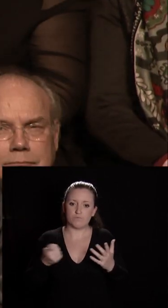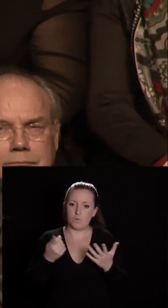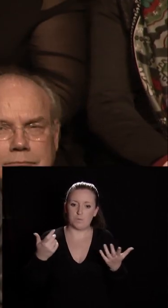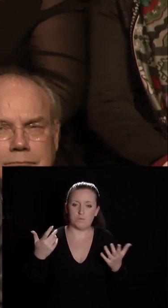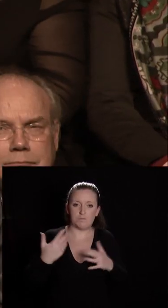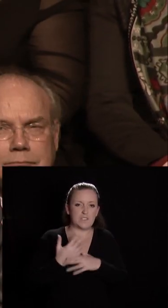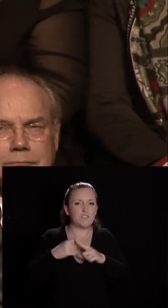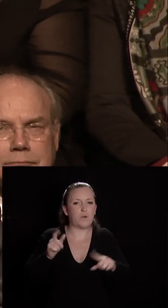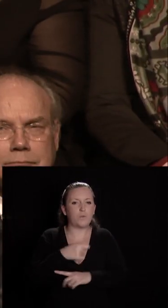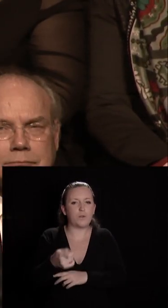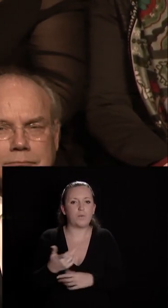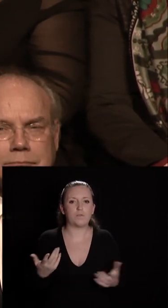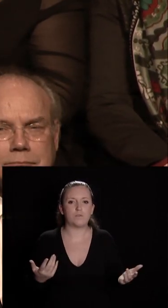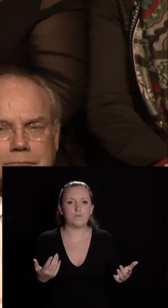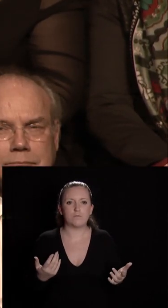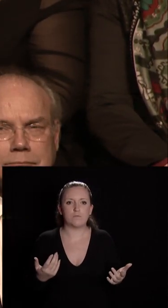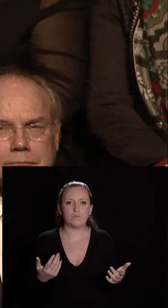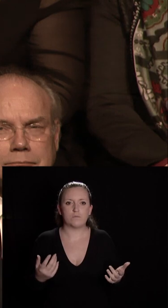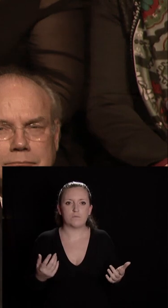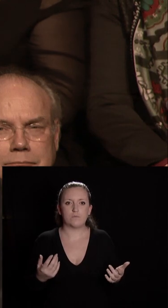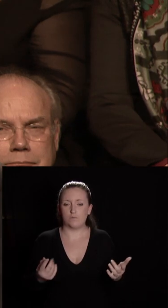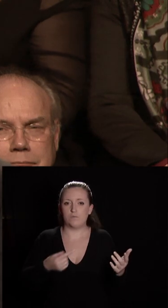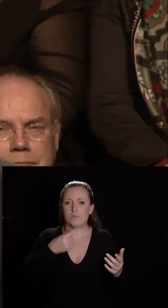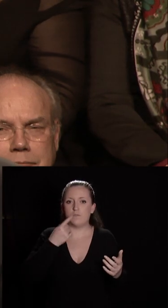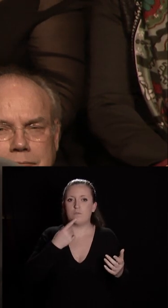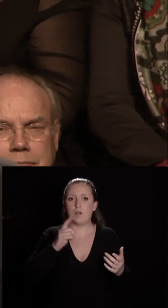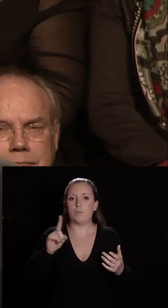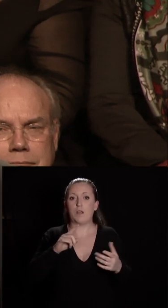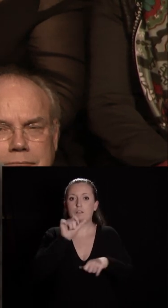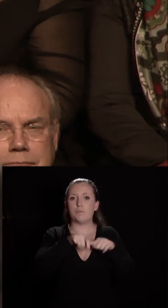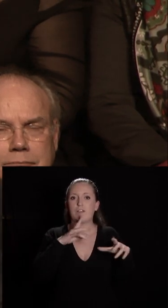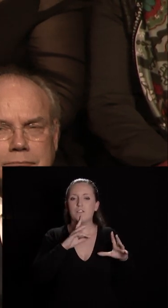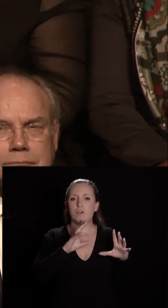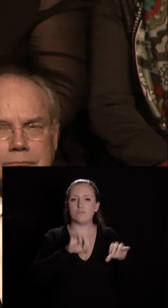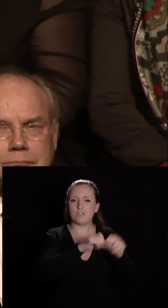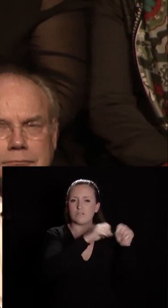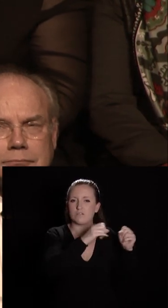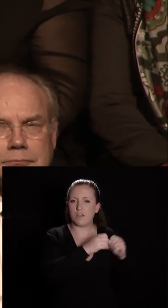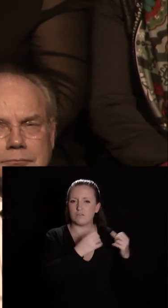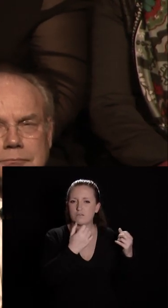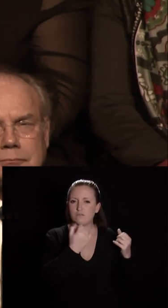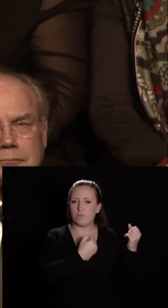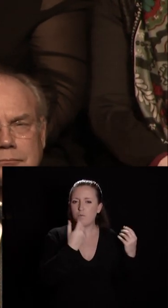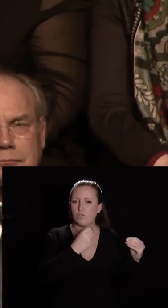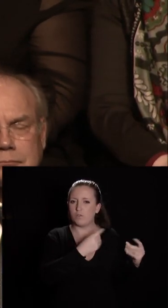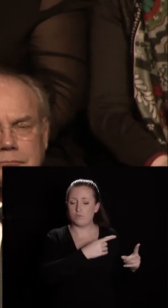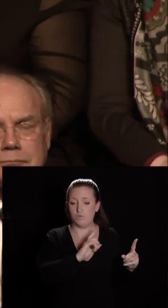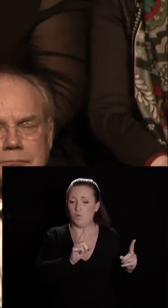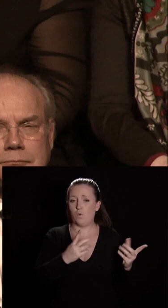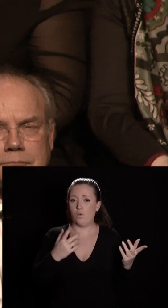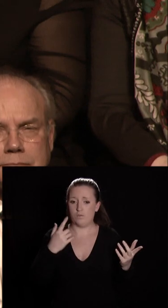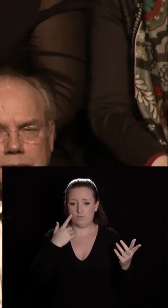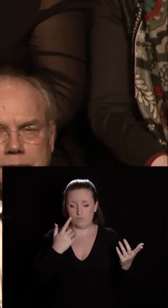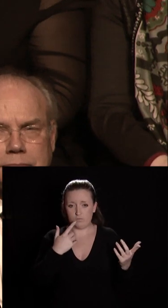je ne parle pas là bien sûr des casseurs dont je condamne les exactions avec la plus grande